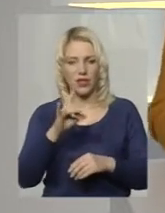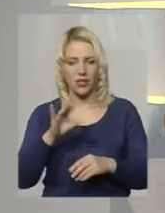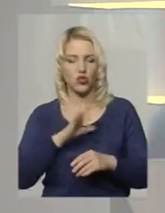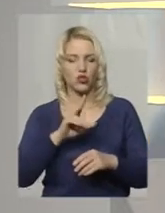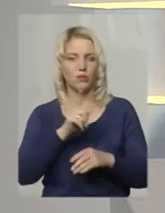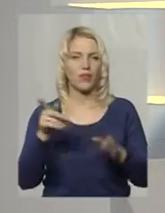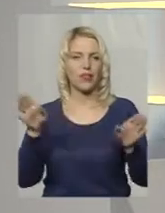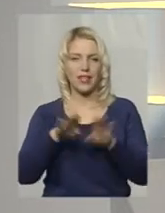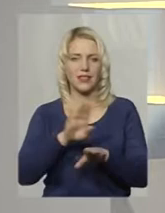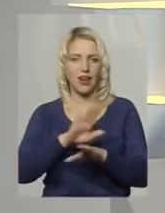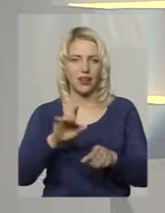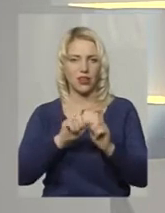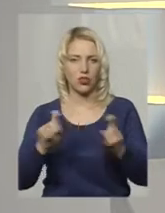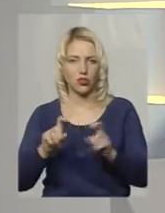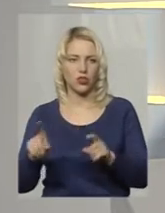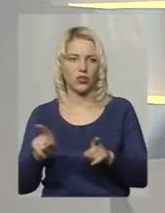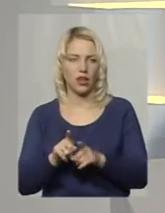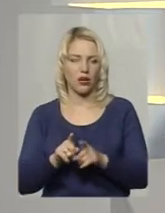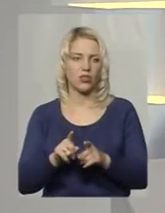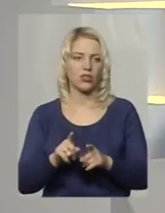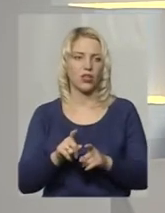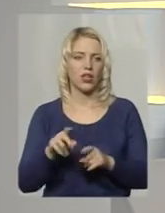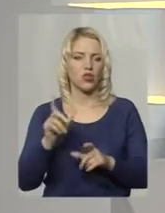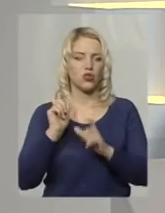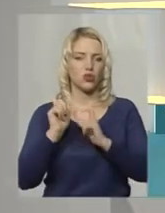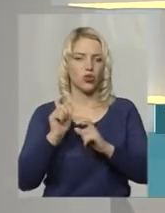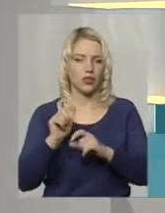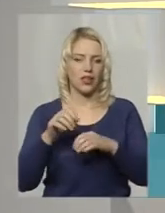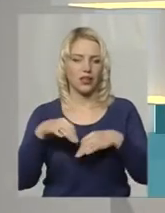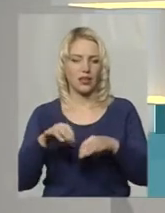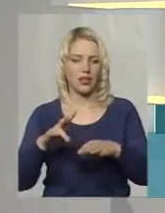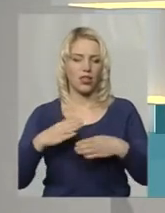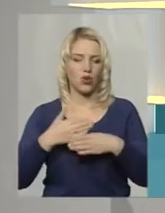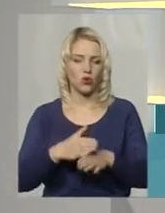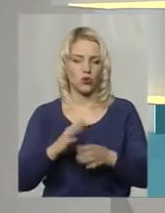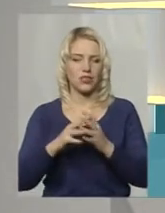районі селяни блокували рух великого габаритного транспорту, який руйнує сільські дороги.